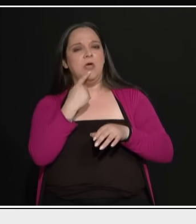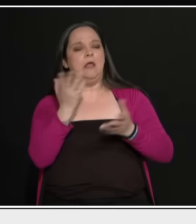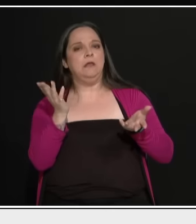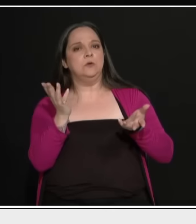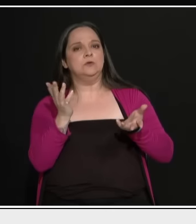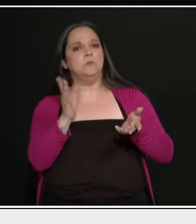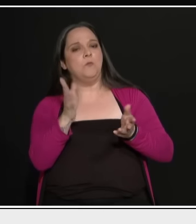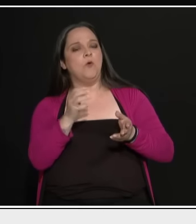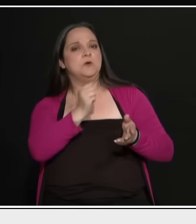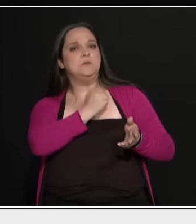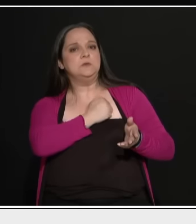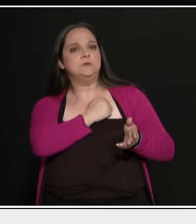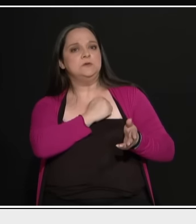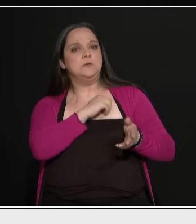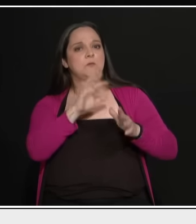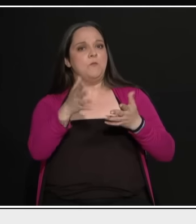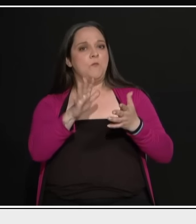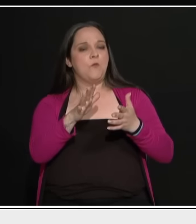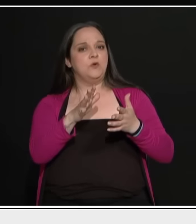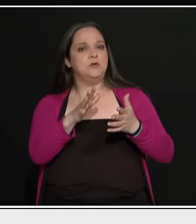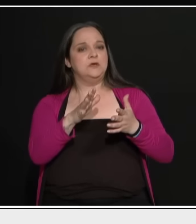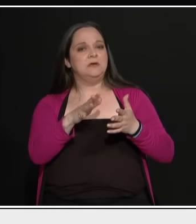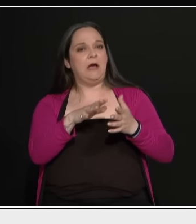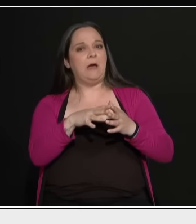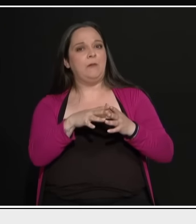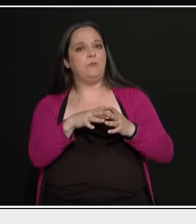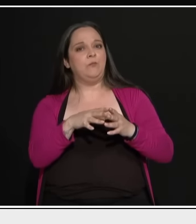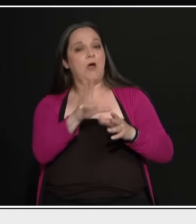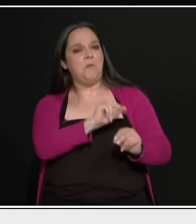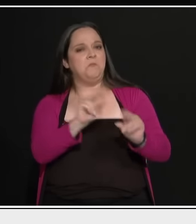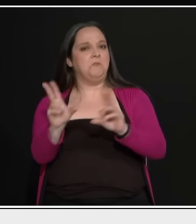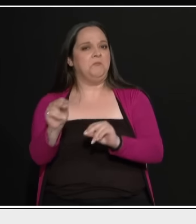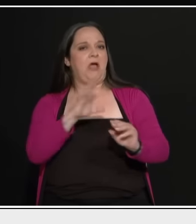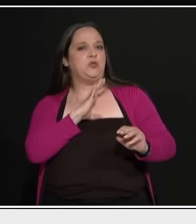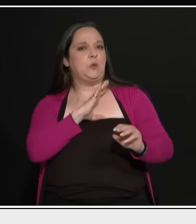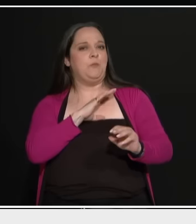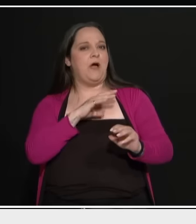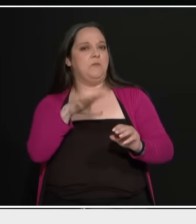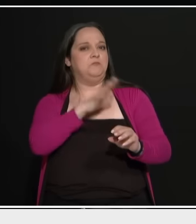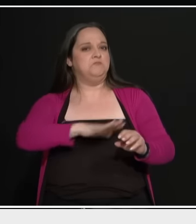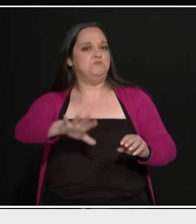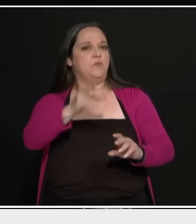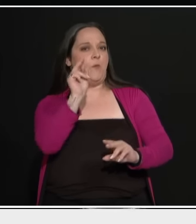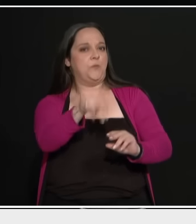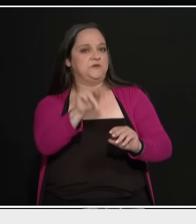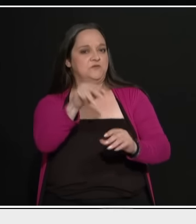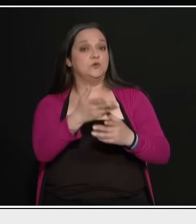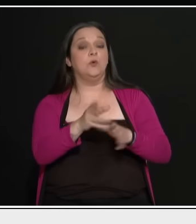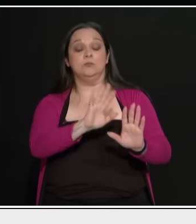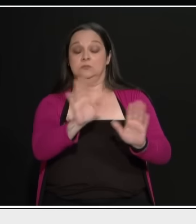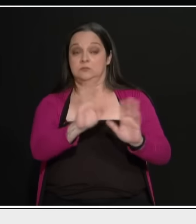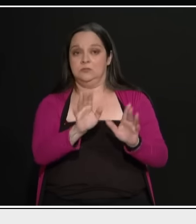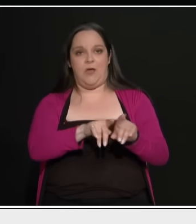ότι μπορεί να πιστεύεται ότι μπορεί να έχετε και μια κοινή δεξαμενή ψηφοφόρων. Καμία, καμία. Δεν έχετε. Αυτός παίρνει από καρατζαφέ και Ν.